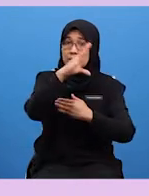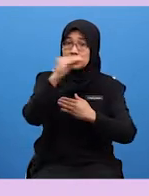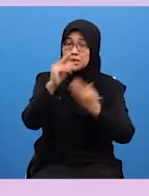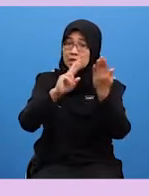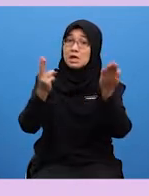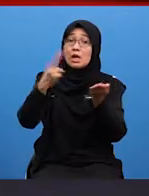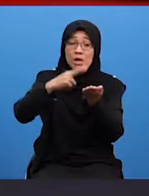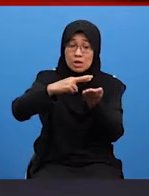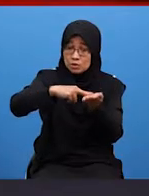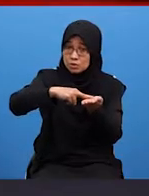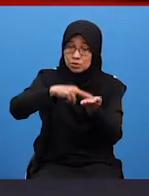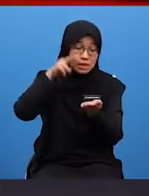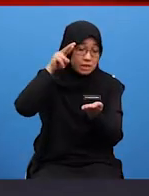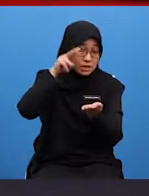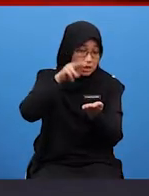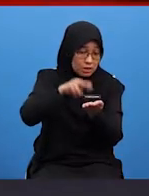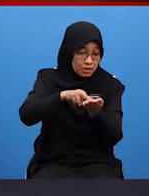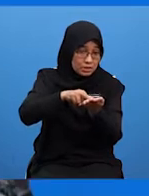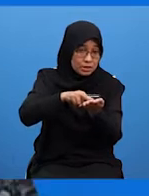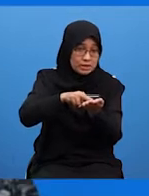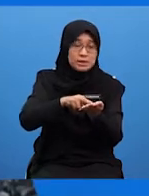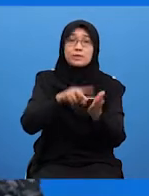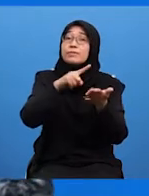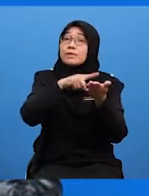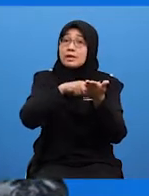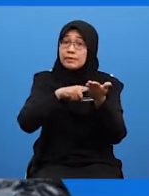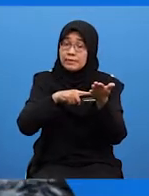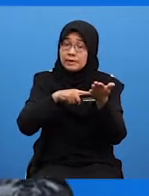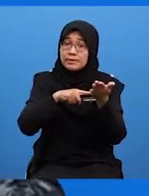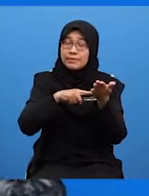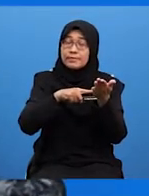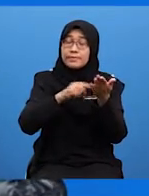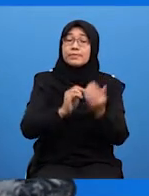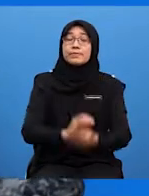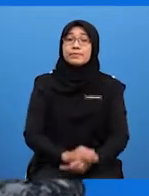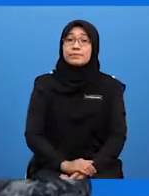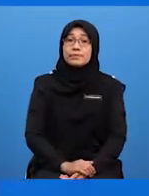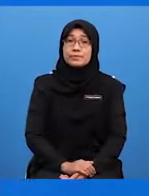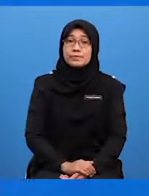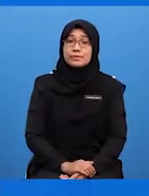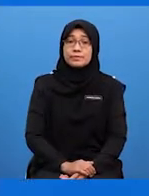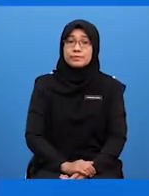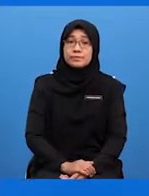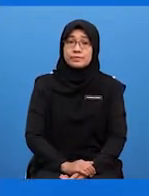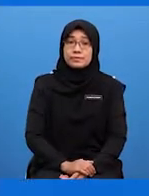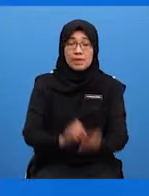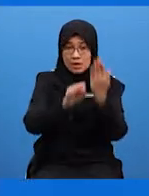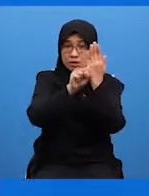rujukan Apa itu sumber dan rujukan? Ini Cikgu Donz nak terangkan ya Dengar betul-betul habak semuanya